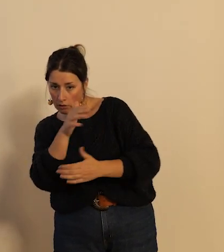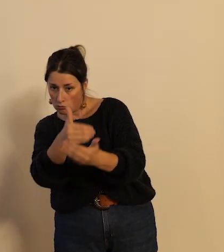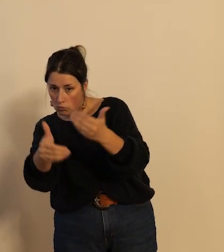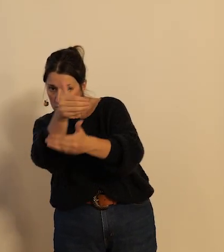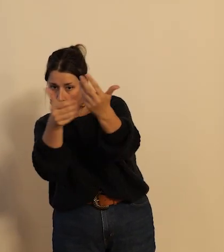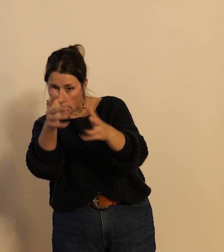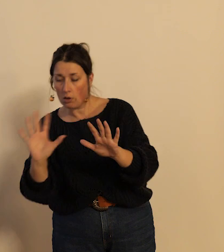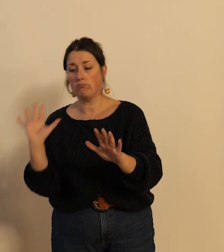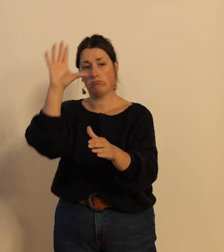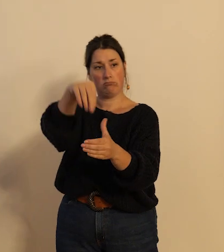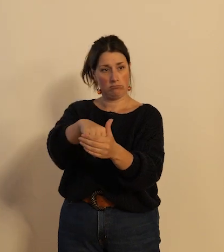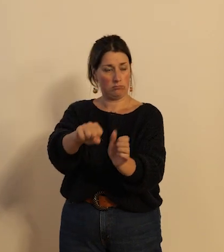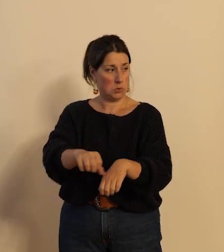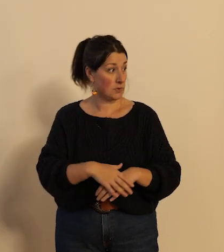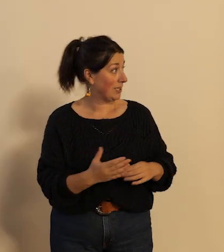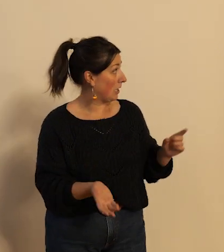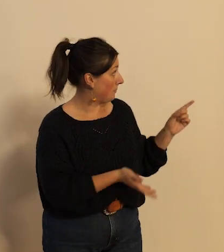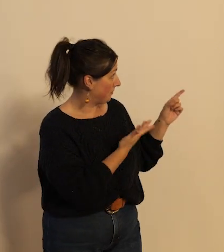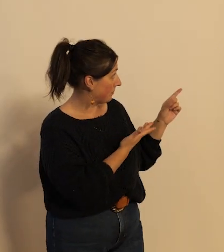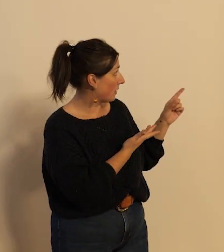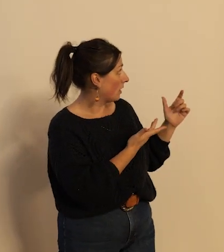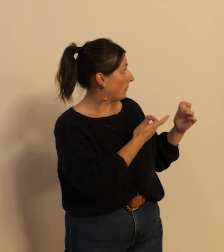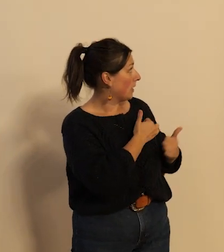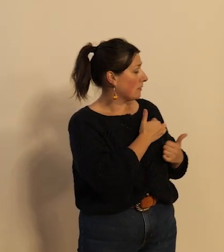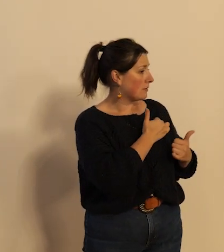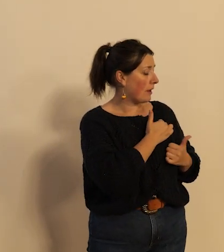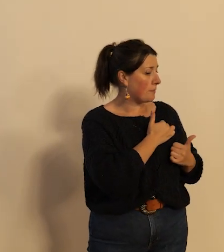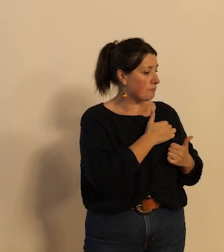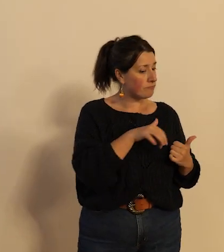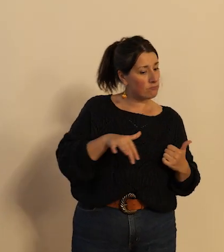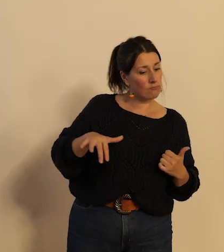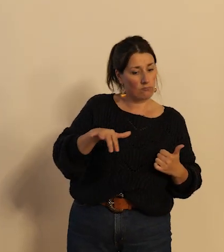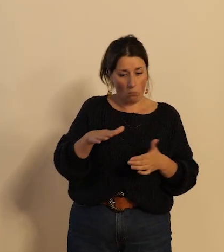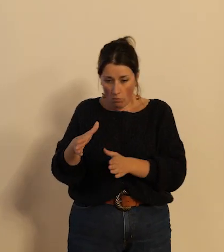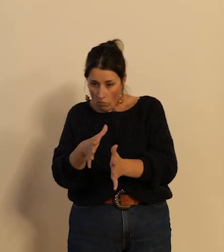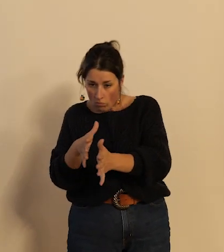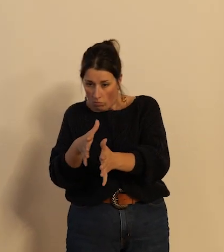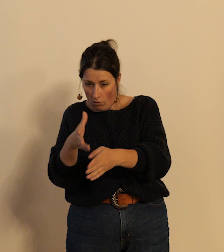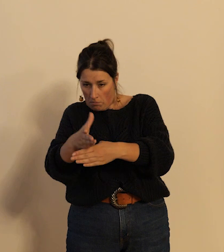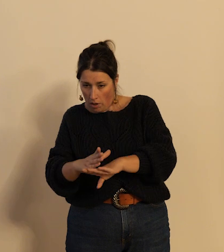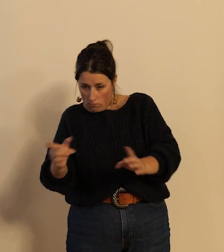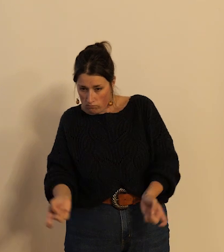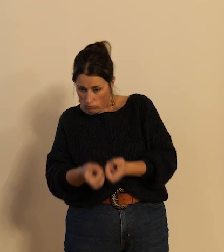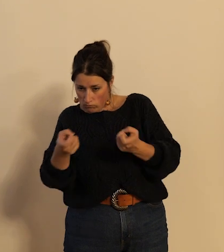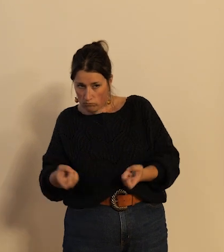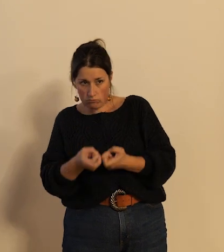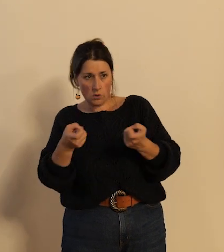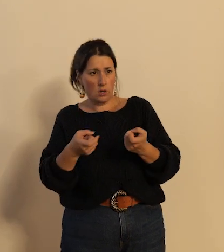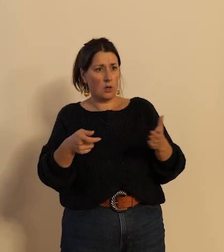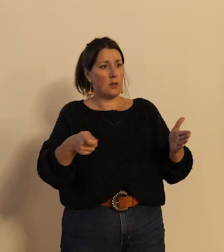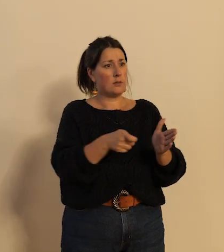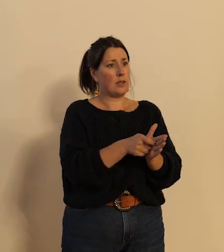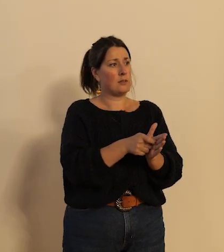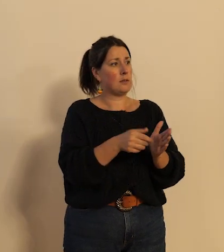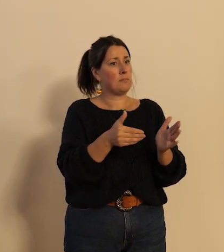ici des militaires au cours de manœuvres au début donc en 1908